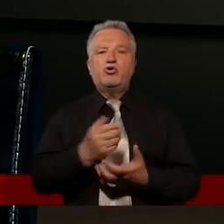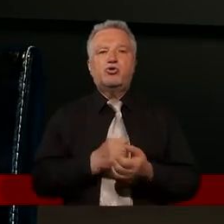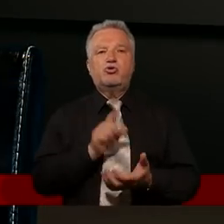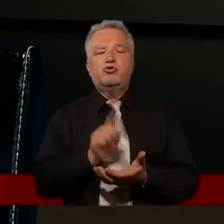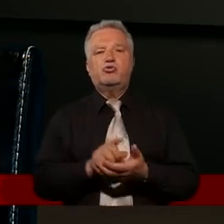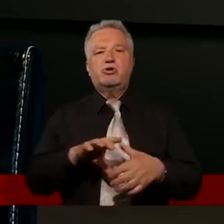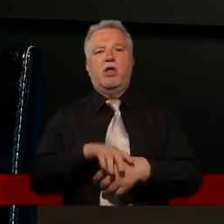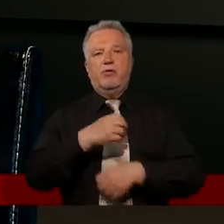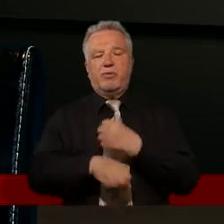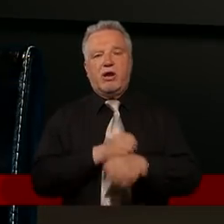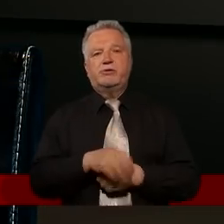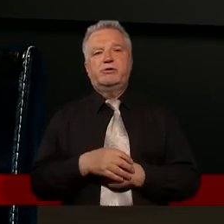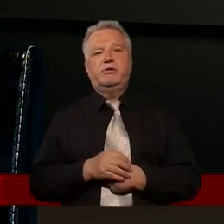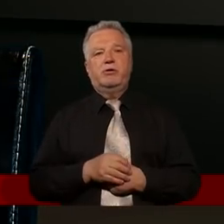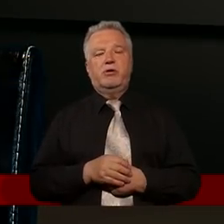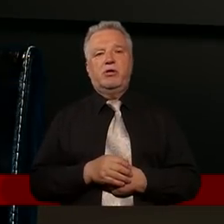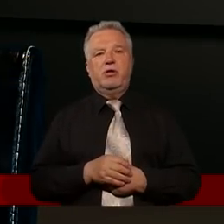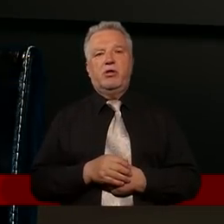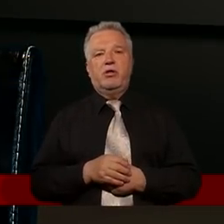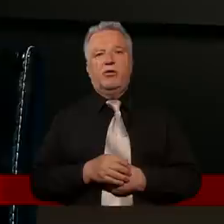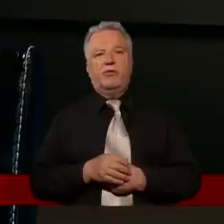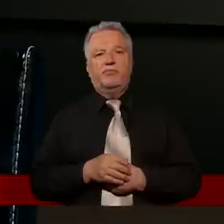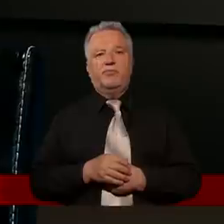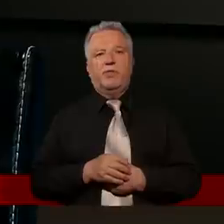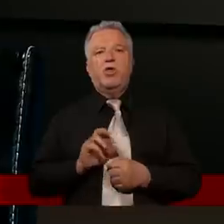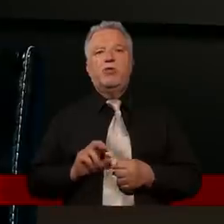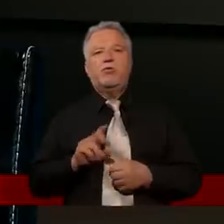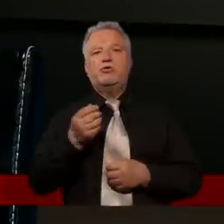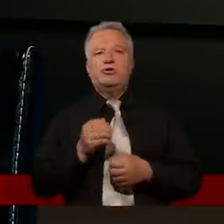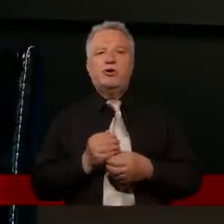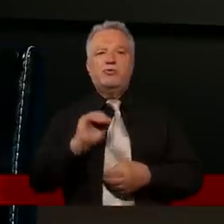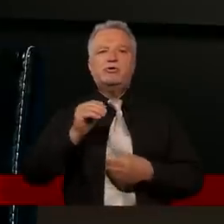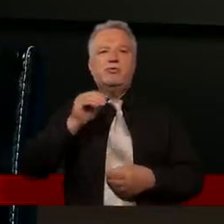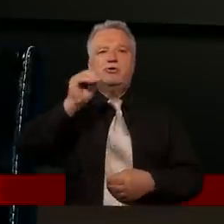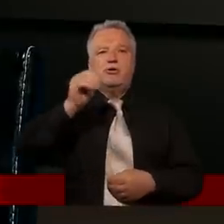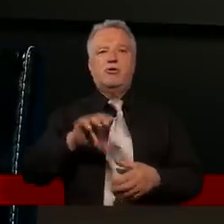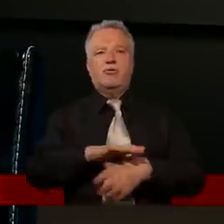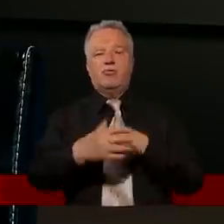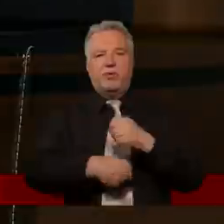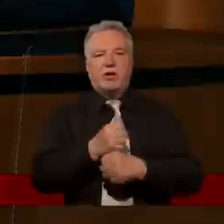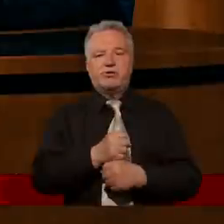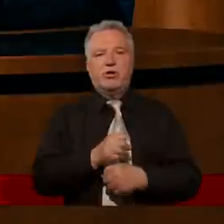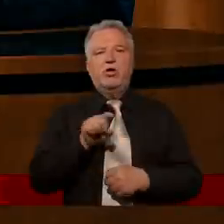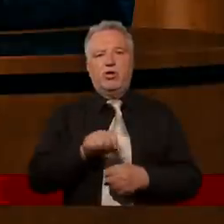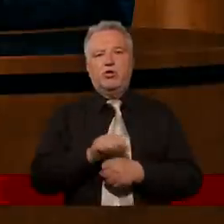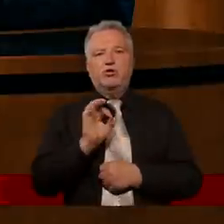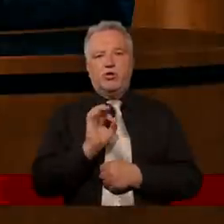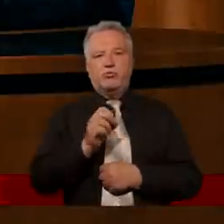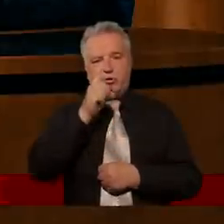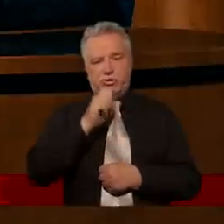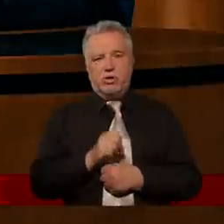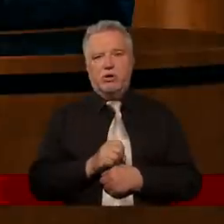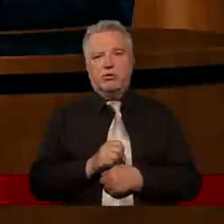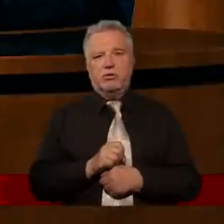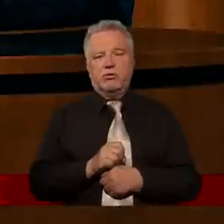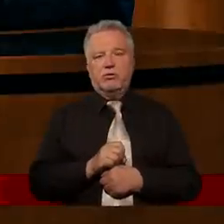sukces w pracy, zrobić karierę, przechodzić na coraz wyższe stanowiska, to jest dobrze czy źle? Bo ja myślę,